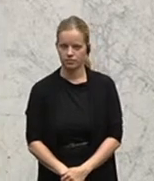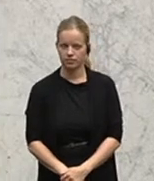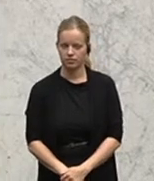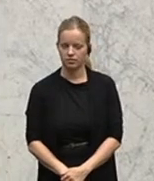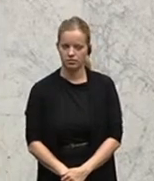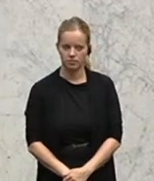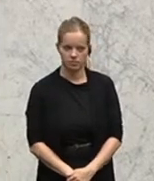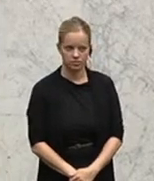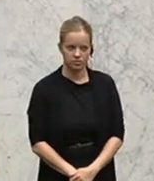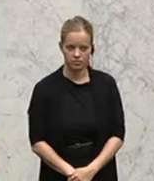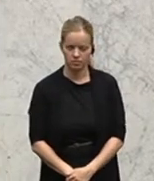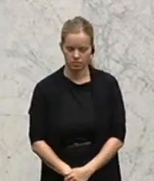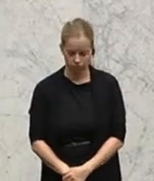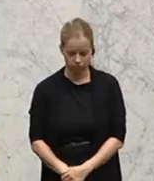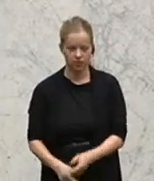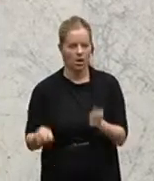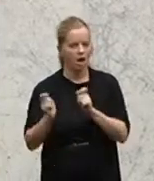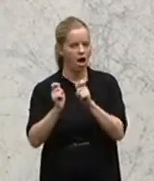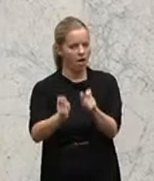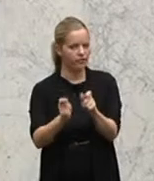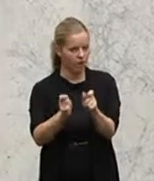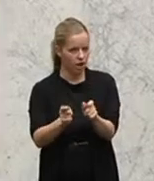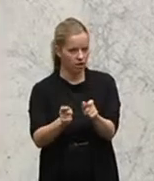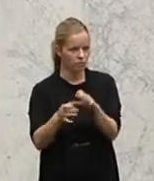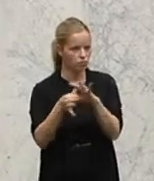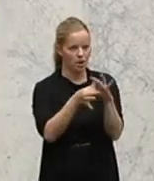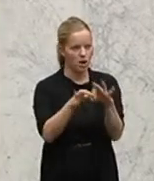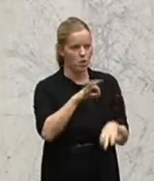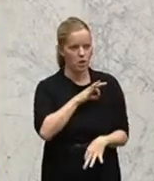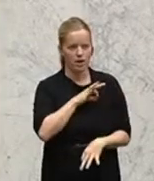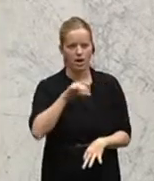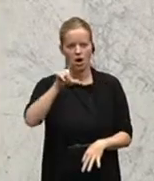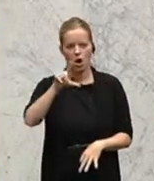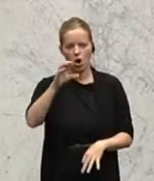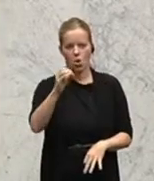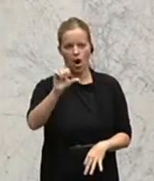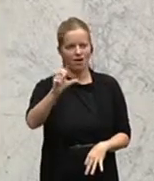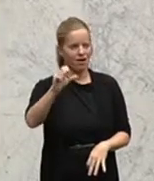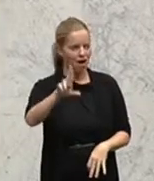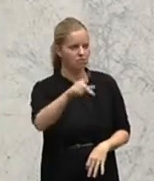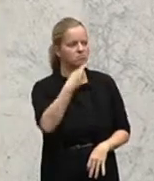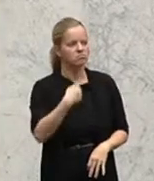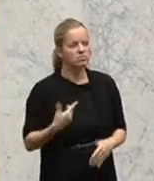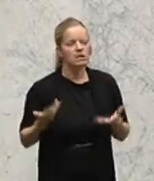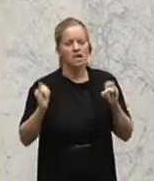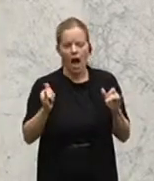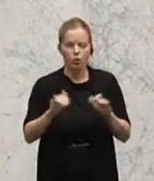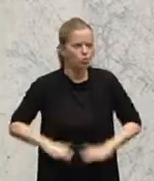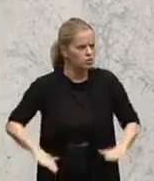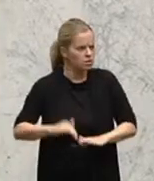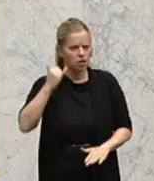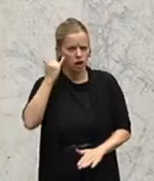Im Zusammenhang mit dem Antrag vom Herrn Kollegen Lorca möchte ich noch sagen, grundsätzlich ist diese Idee